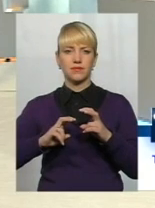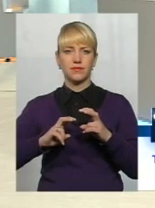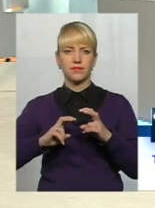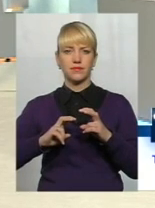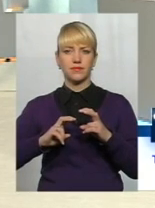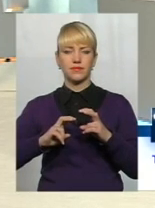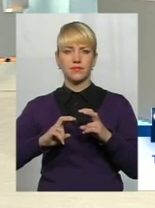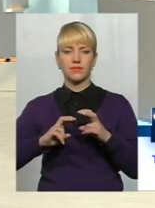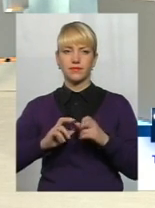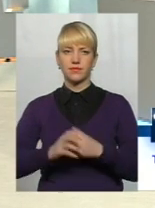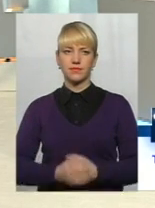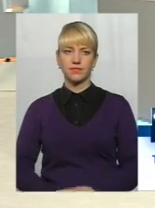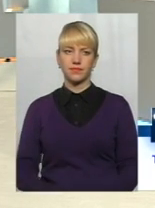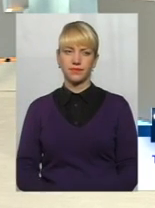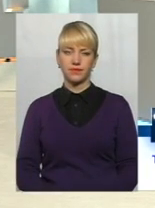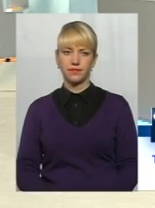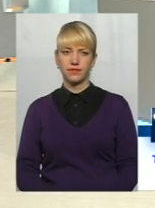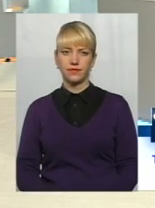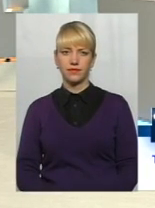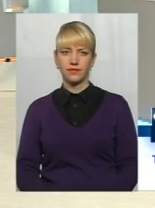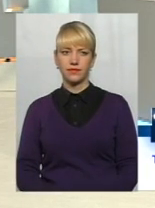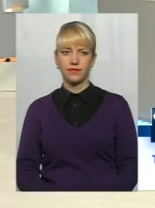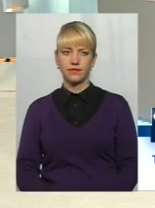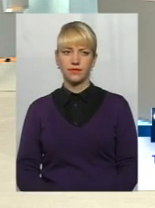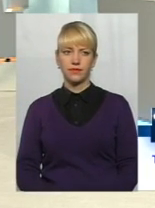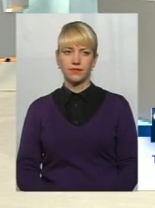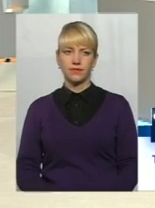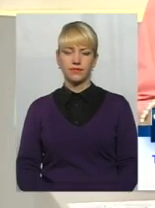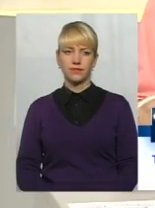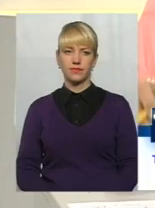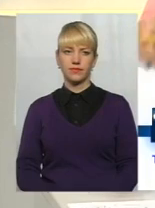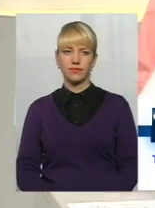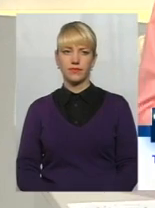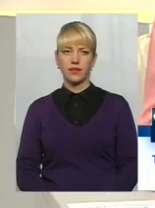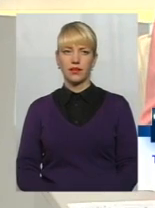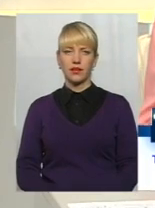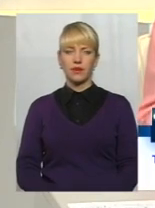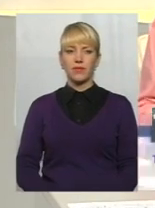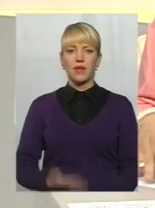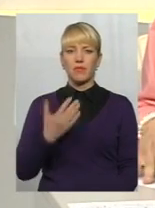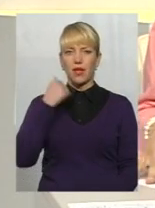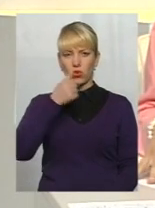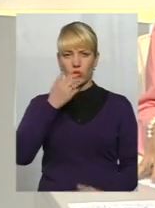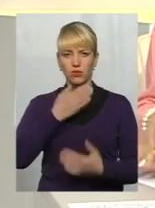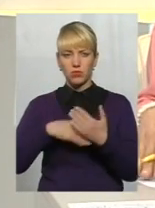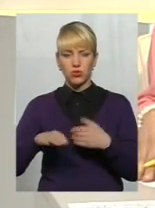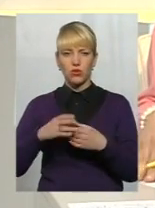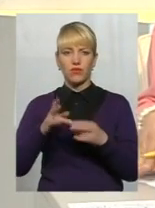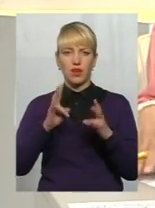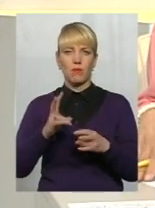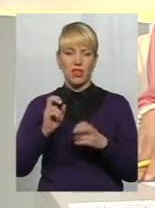Пенсіонер. Дякую. П'ять років тому пішов, травми на виробництві пішов раніше.